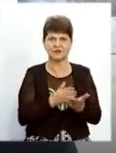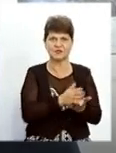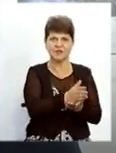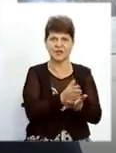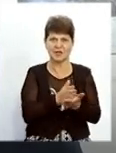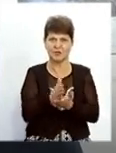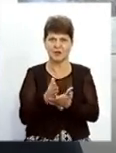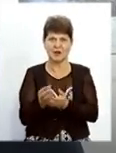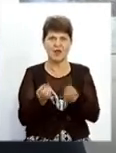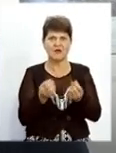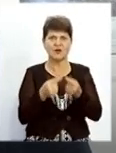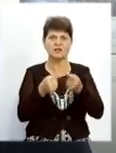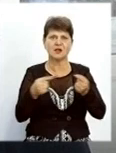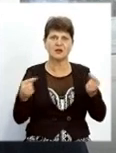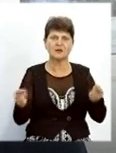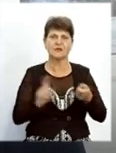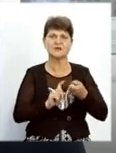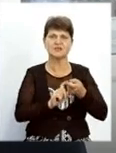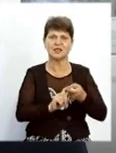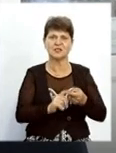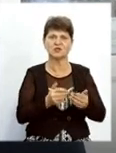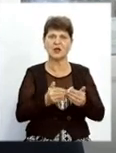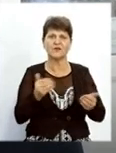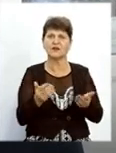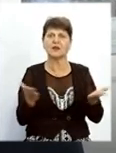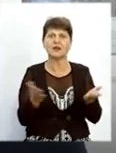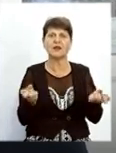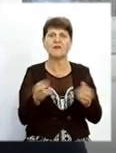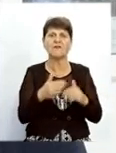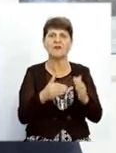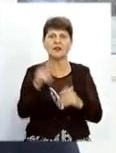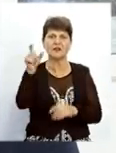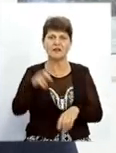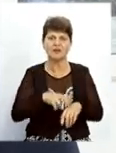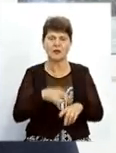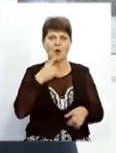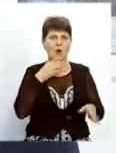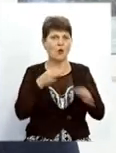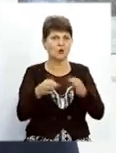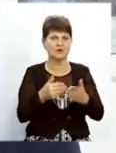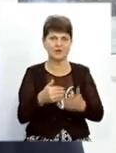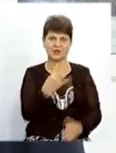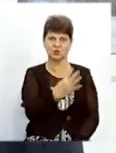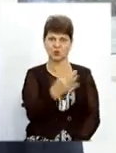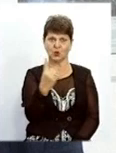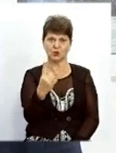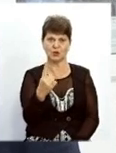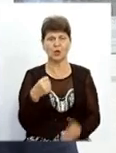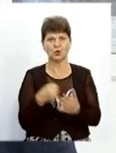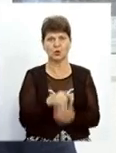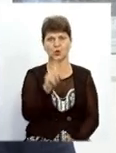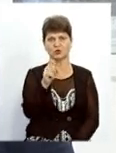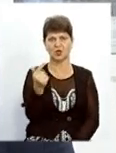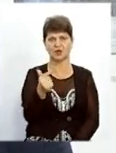вартість їх різна, в залежності від того, який це фахівець. Вартість консультації від 41 гривни до 100